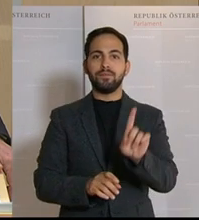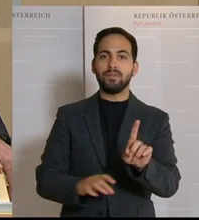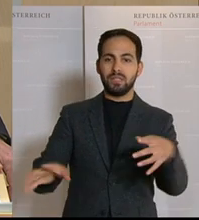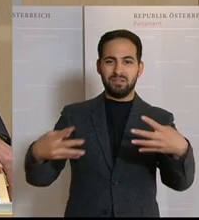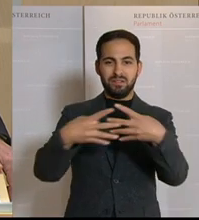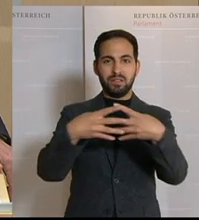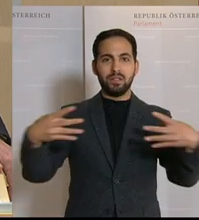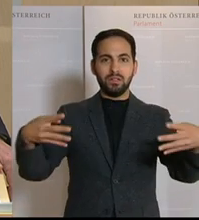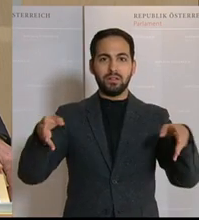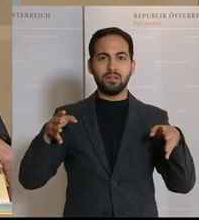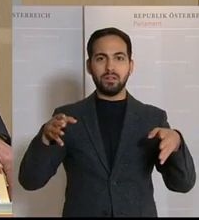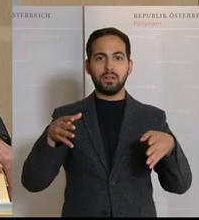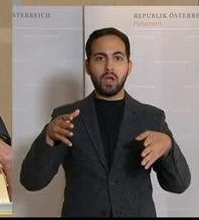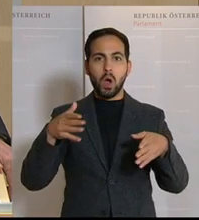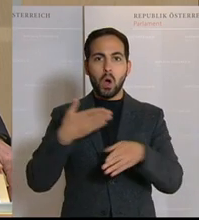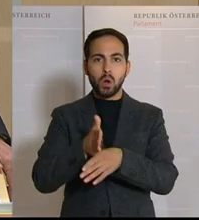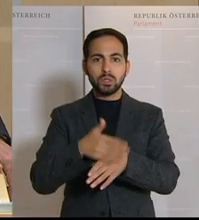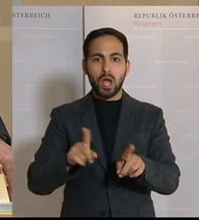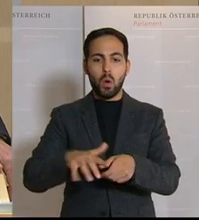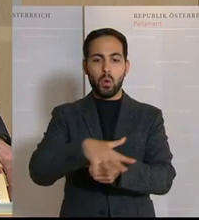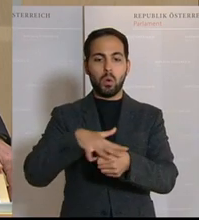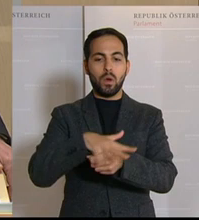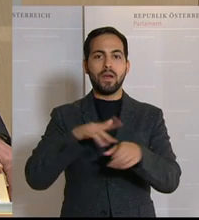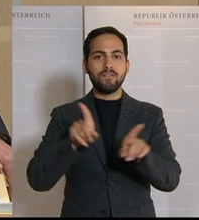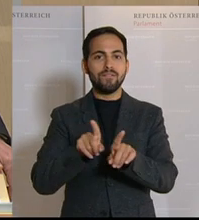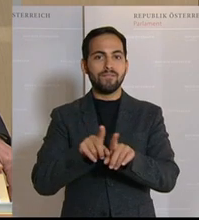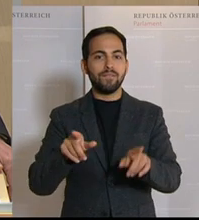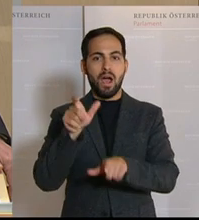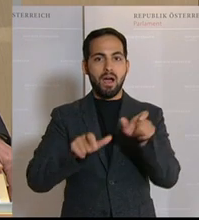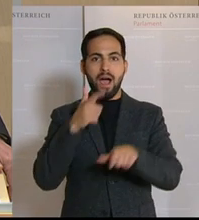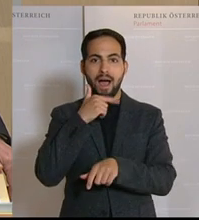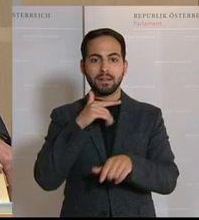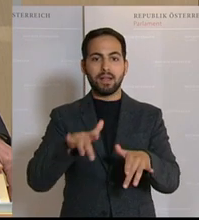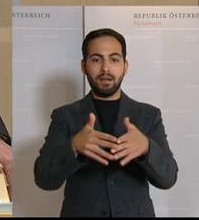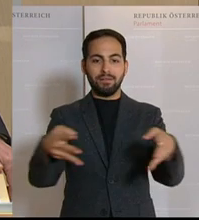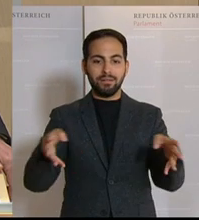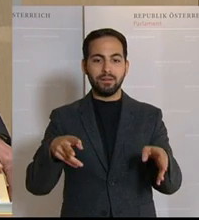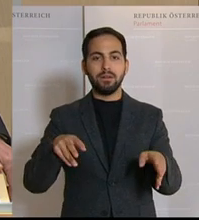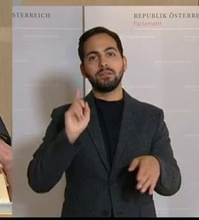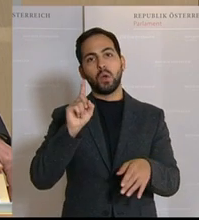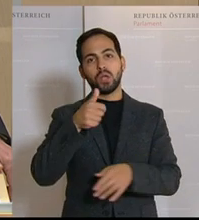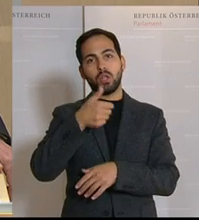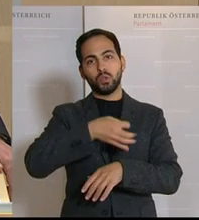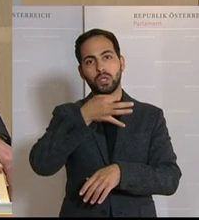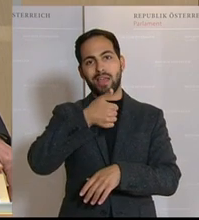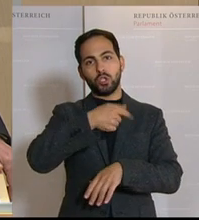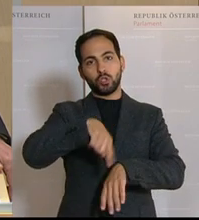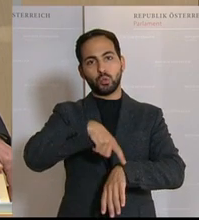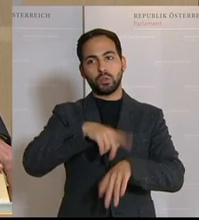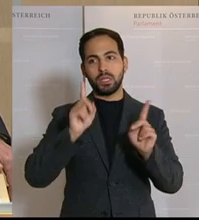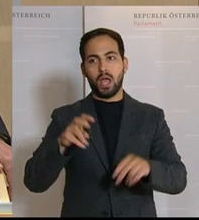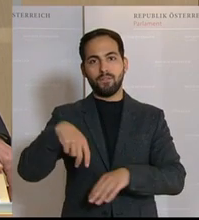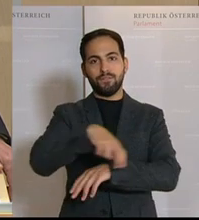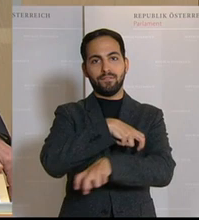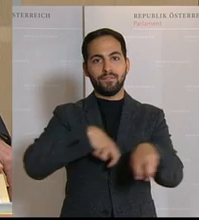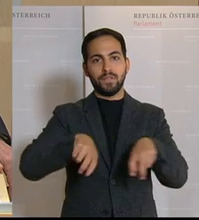undurchsichtiger Holztonne errichtet und ein kleines Areal umfriedet, wo die alten Leute jetzt eine Stunde täglich verweilen dürfen. Zweckdienlich